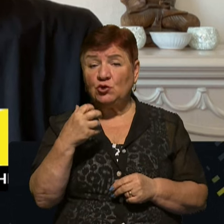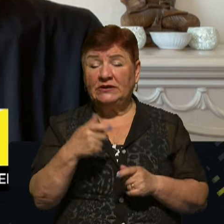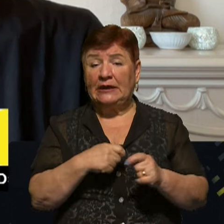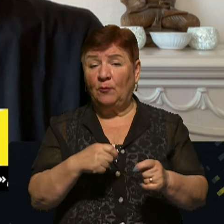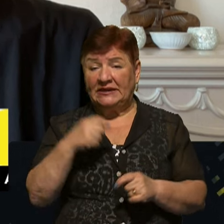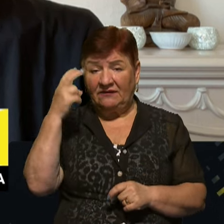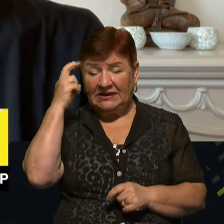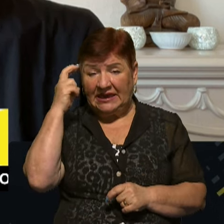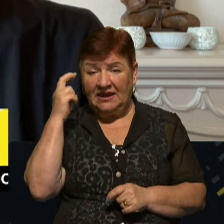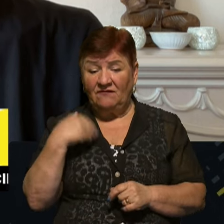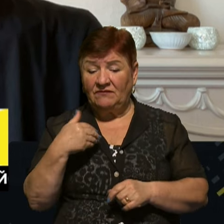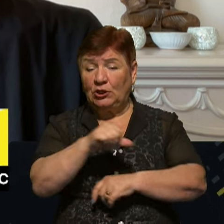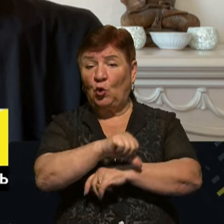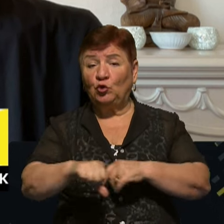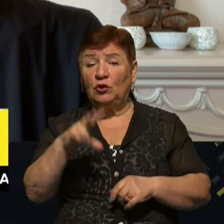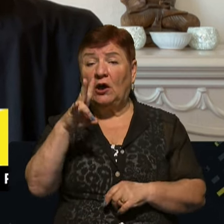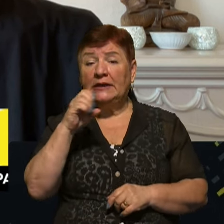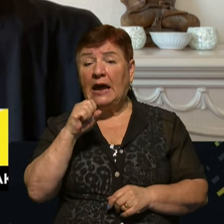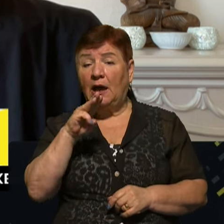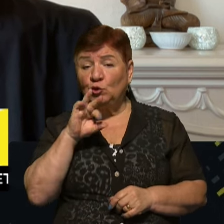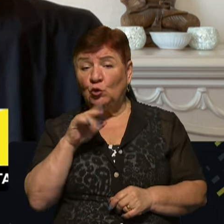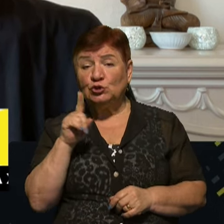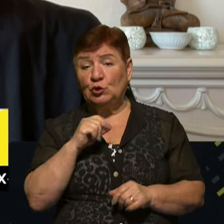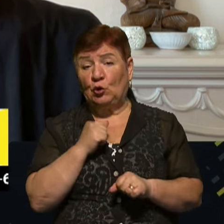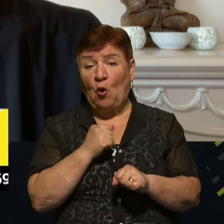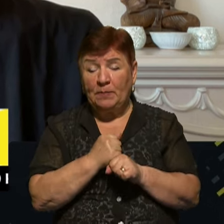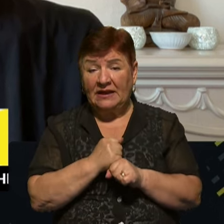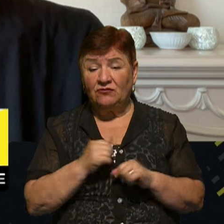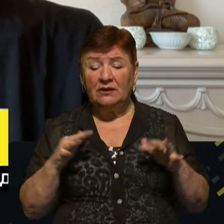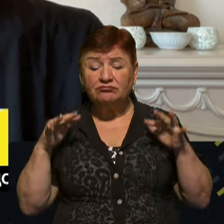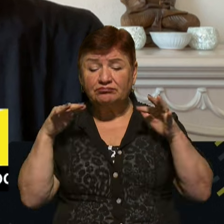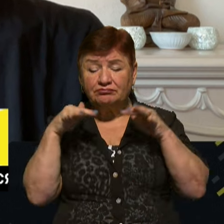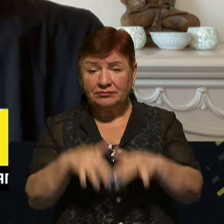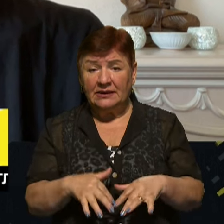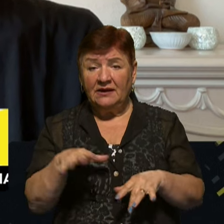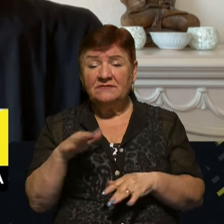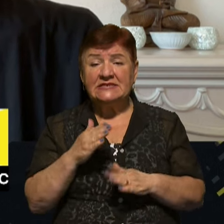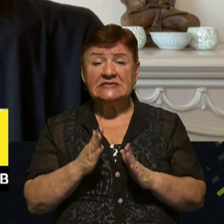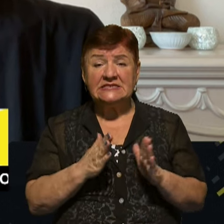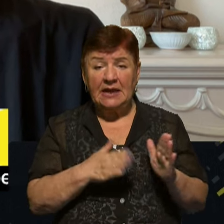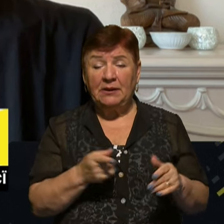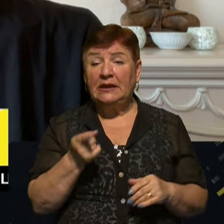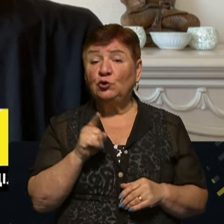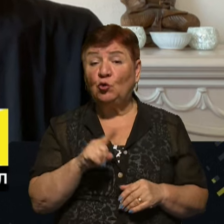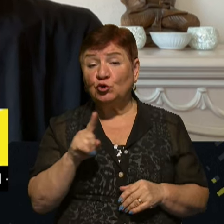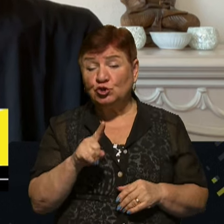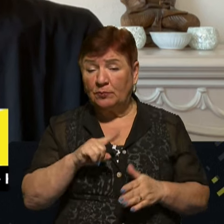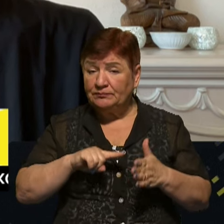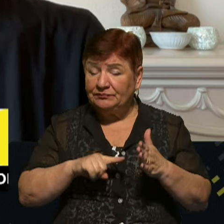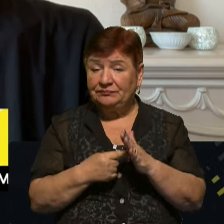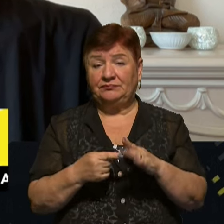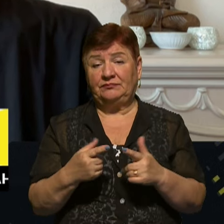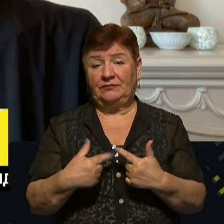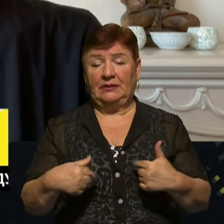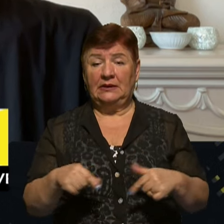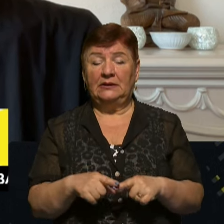там тільки-надцять кілометрів від кордону НАТО. От що вони роблять? Вони зливають свої автократичні системи для того, щоб щонити ще дужчу експансію.